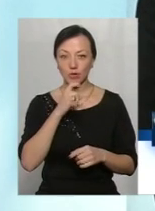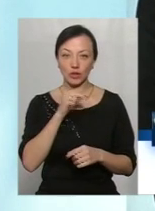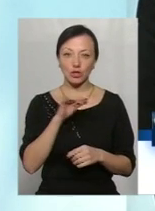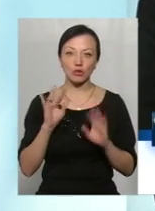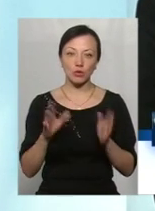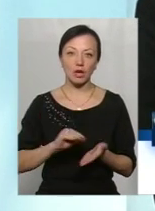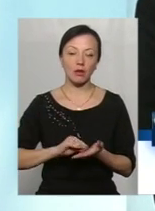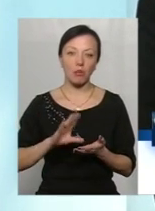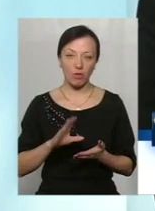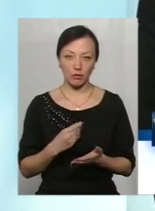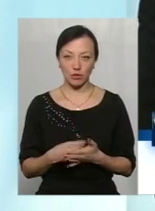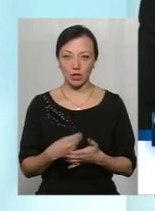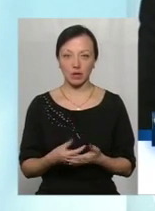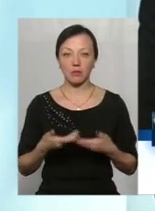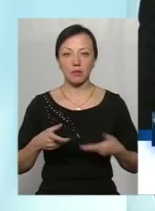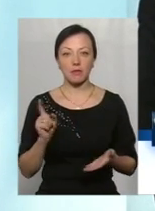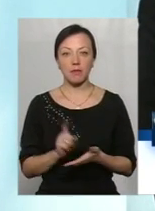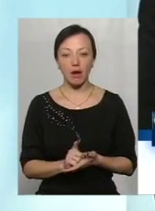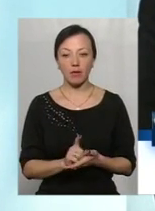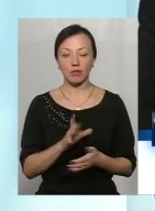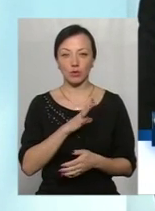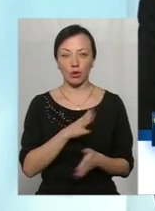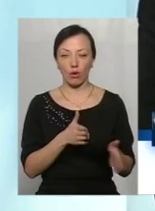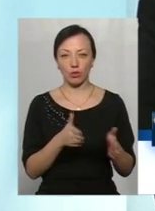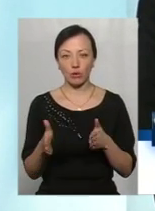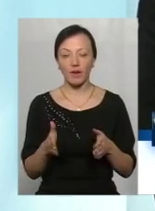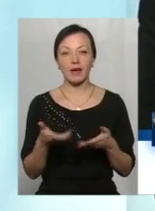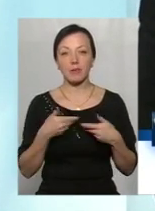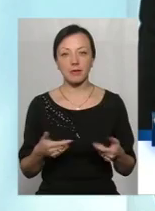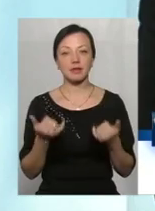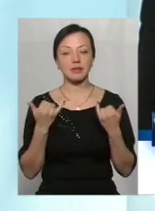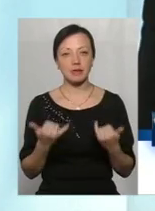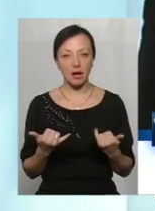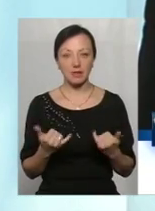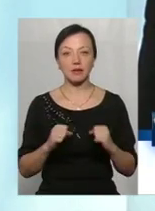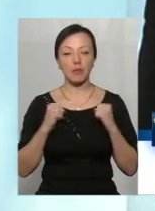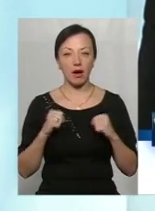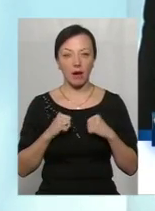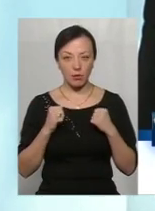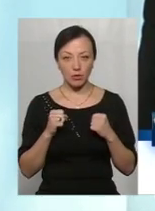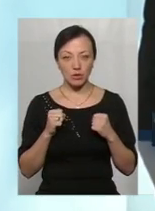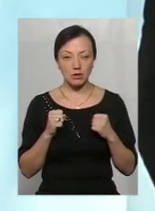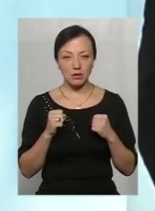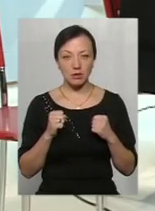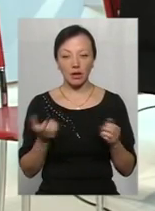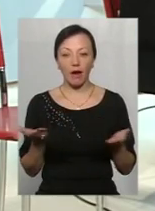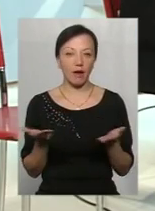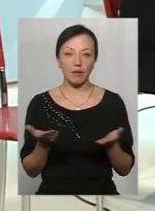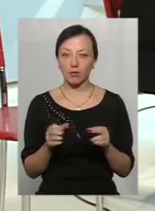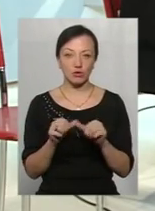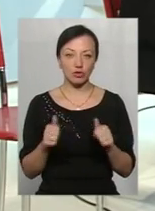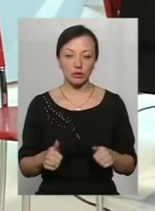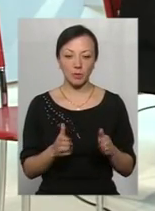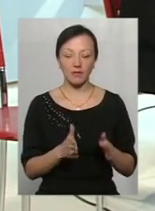чи буде наповнено в бюджеті. І ми маємо бути теж до цього готові. І ми зараз намагаємося якимось чином